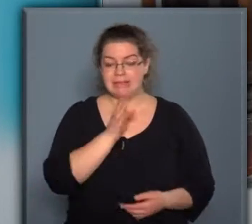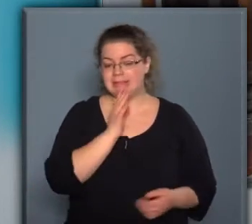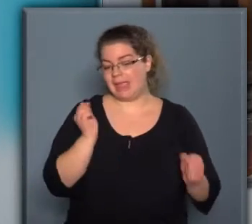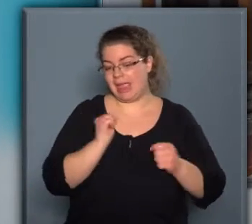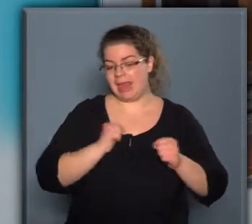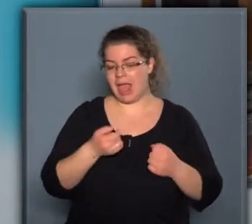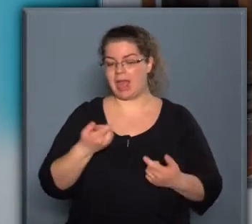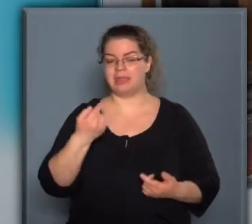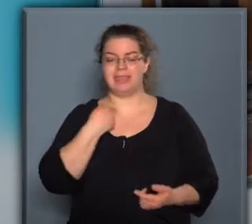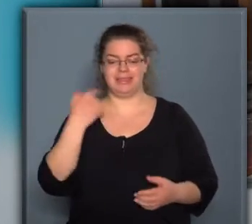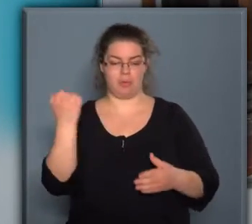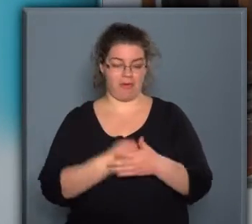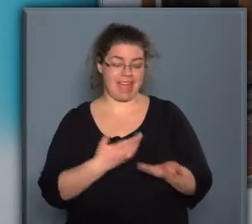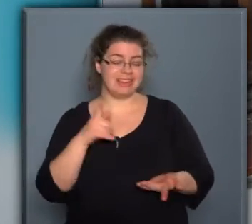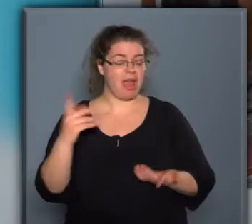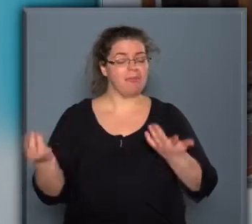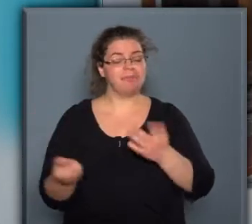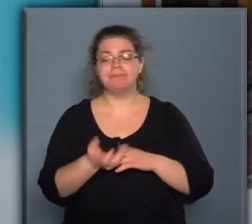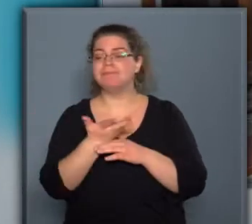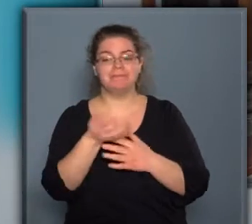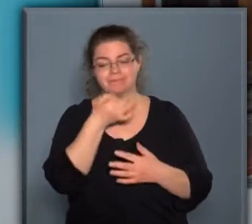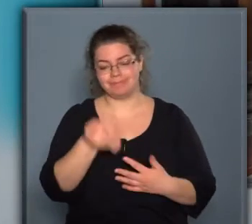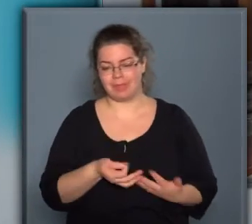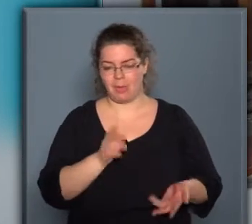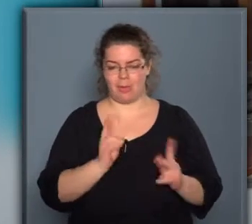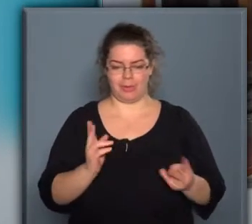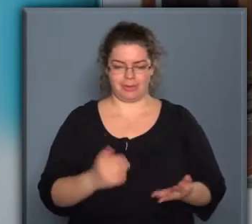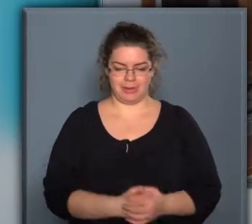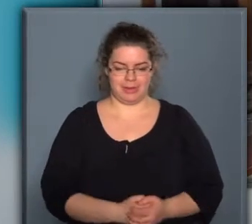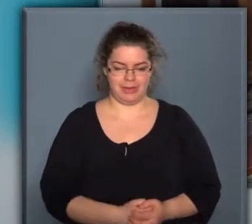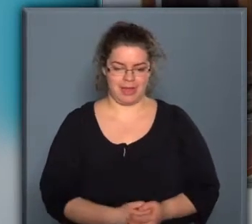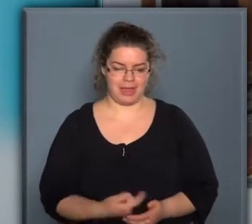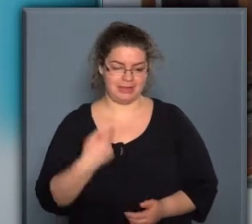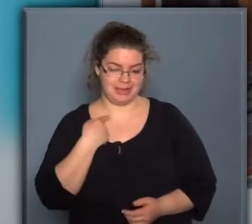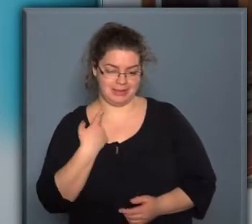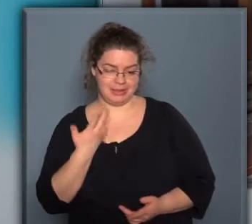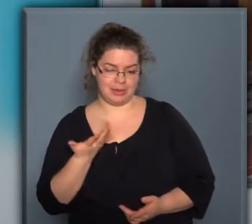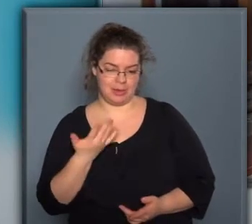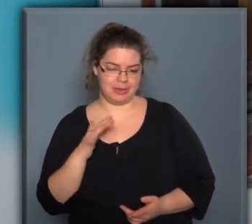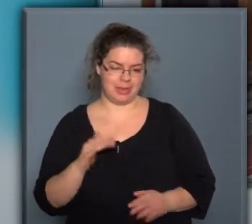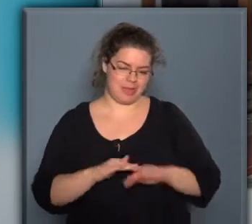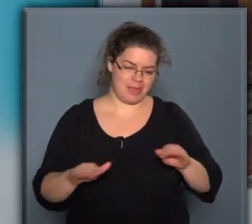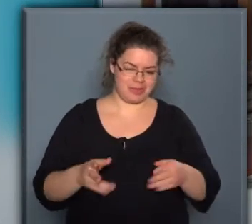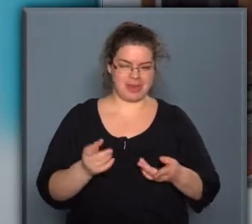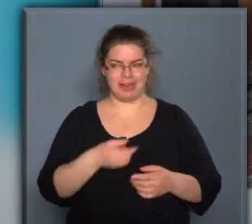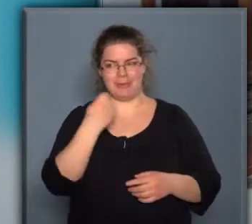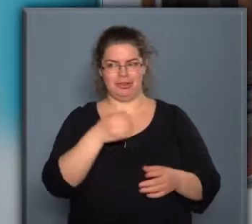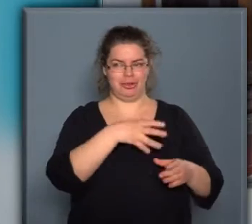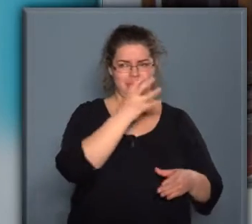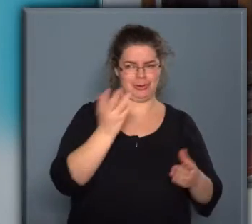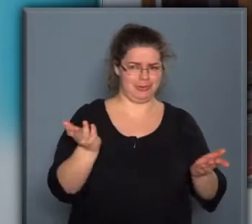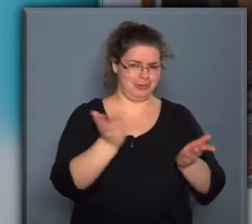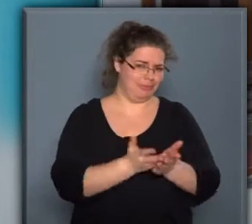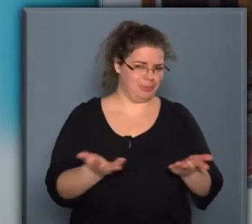disznóvágás. Persze felmerül a kérdés, hogy hogy kerül a disznó, nem az asztal, hanem a Csőztoronyhoz,